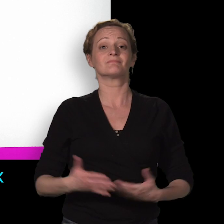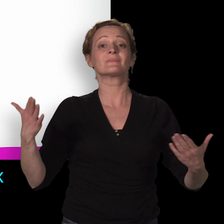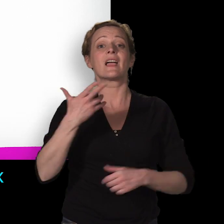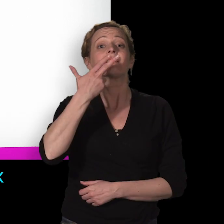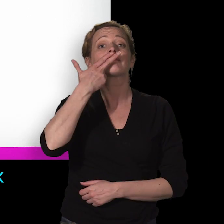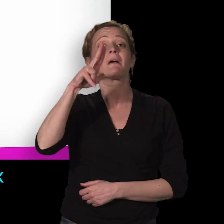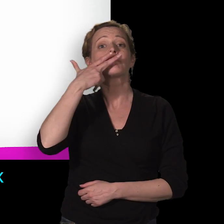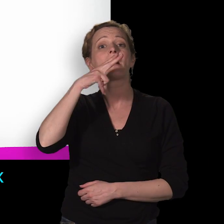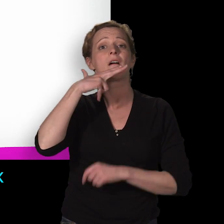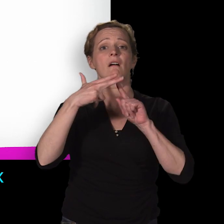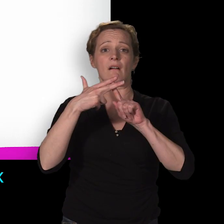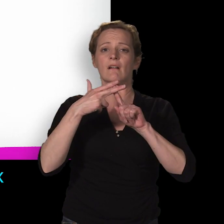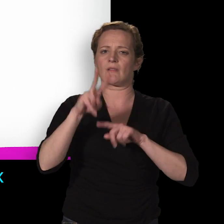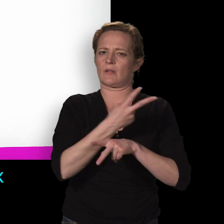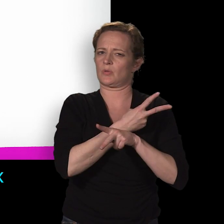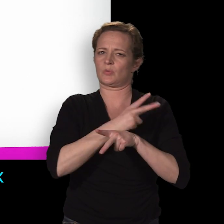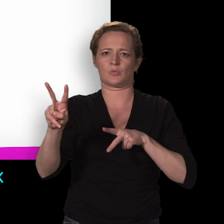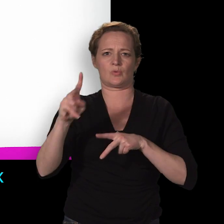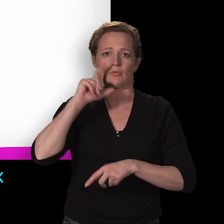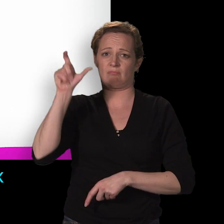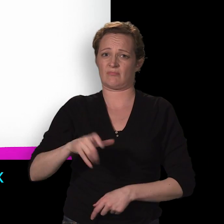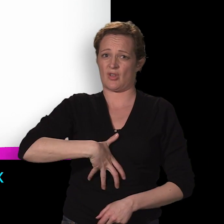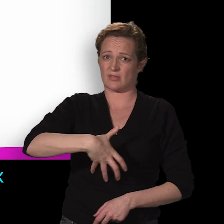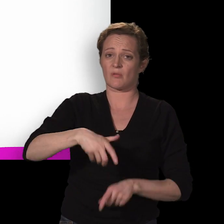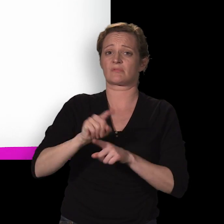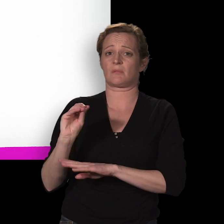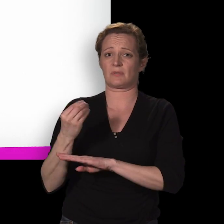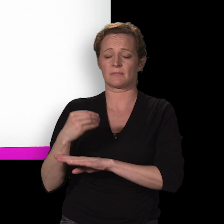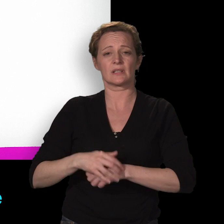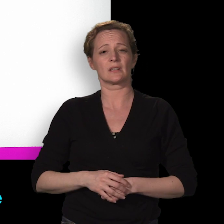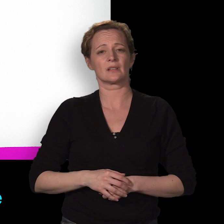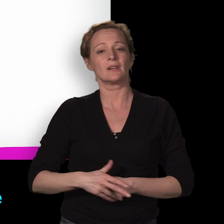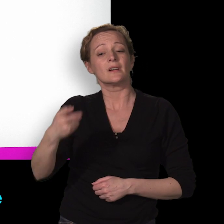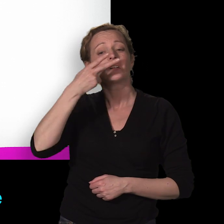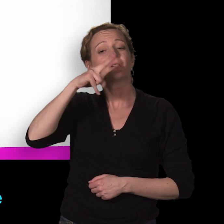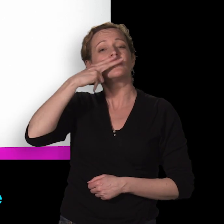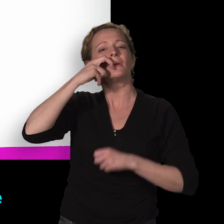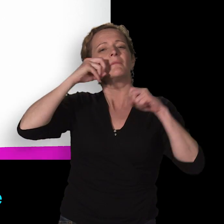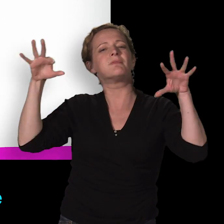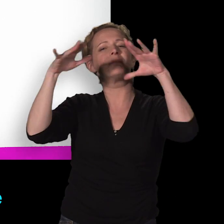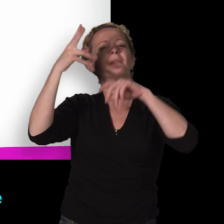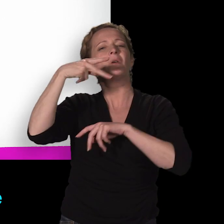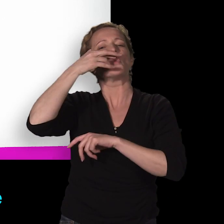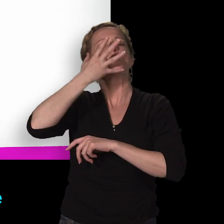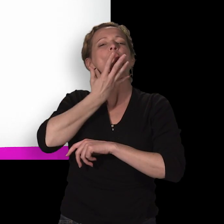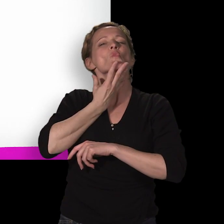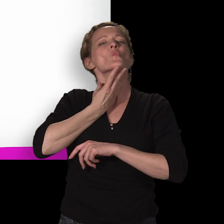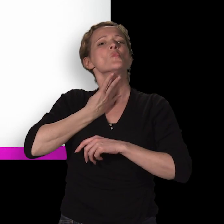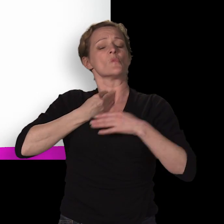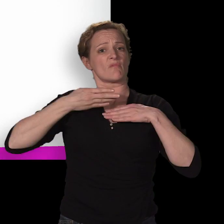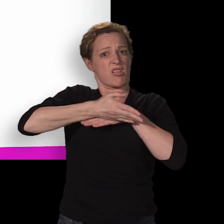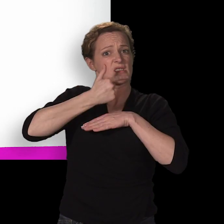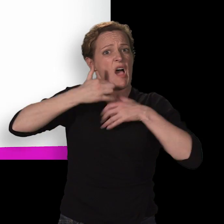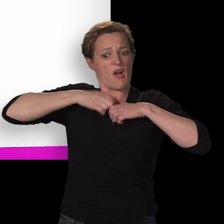C'est vrai, fumer est dangereux pour la femme enceinte, mais aussi pour le bébé. La fumée du tabac passe dans le sang de la femme enceinte,